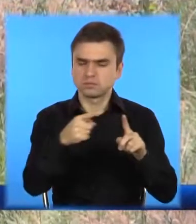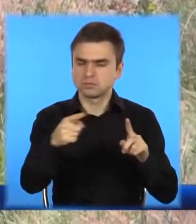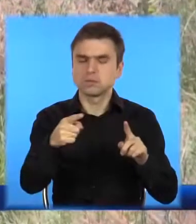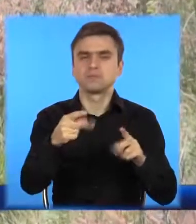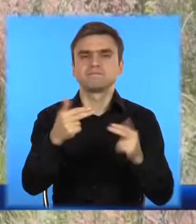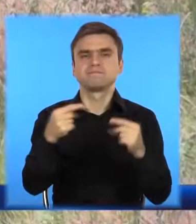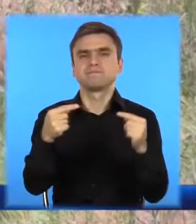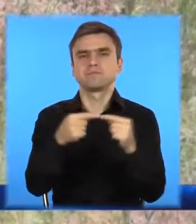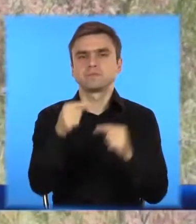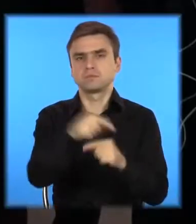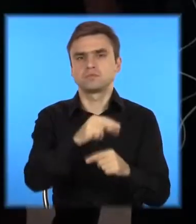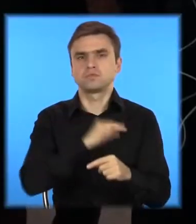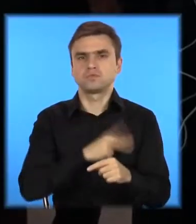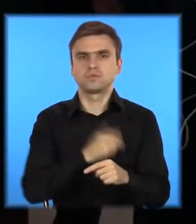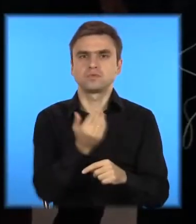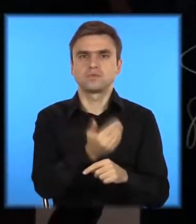і досі не визнають.